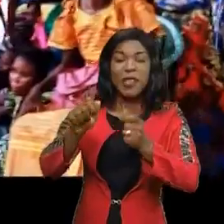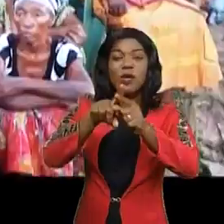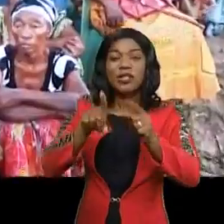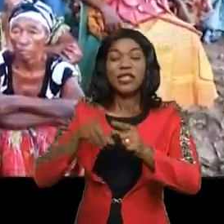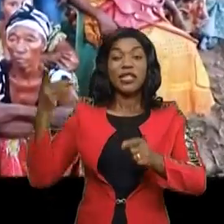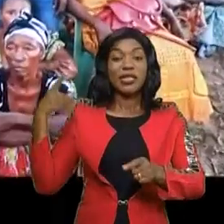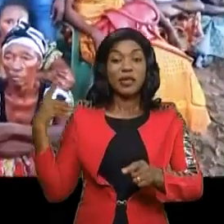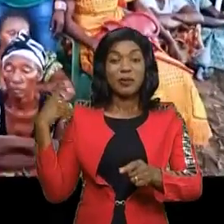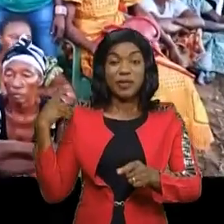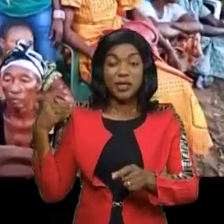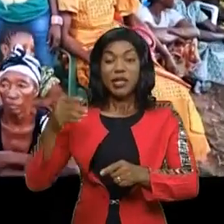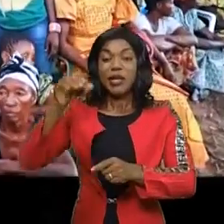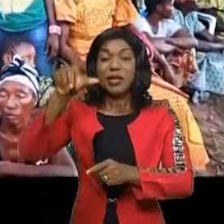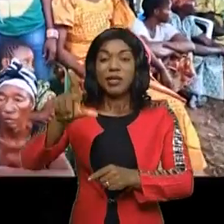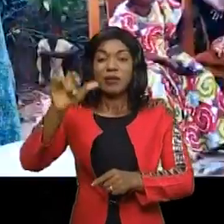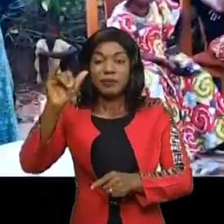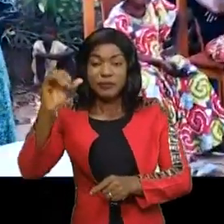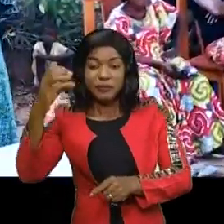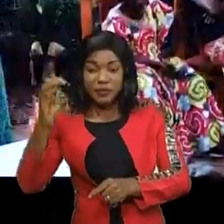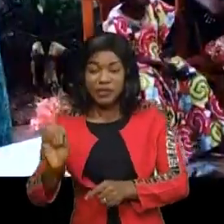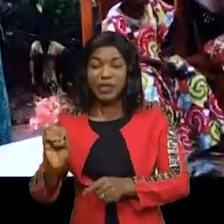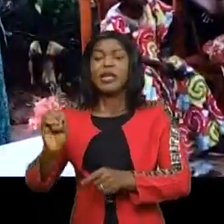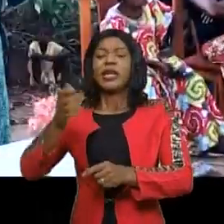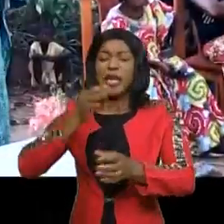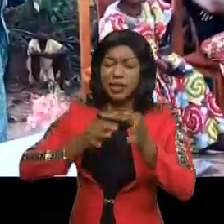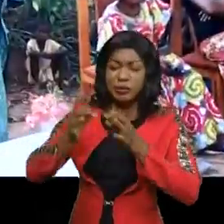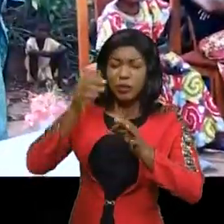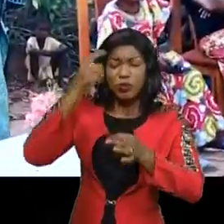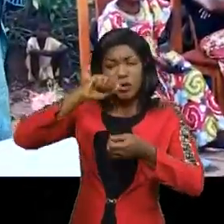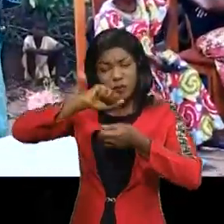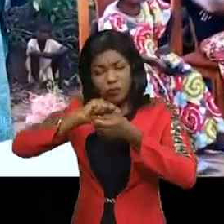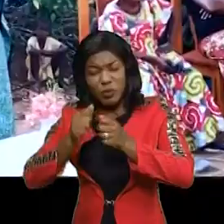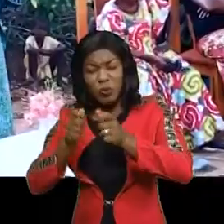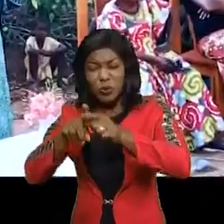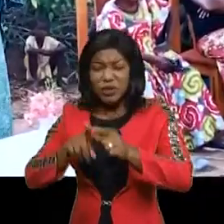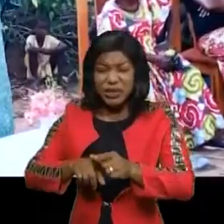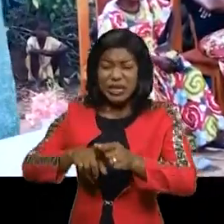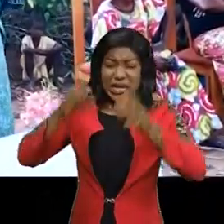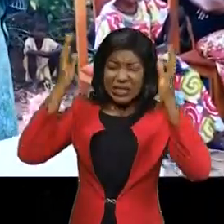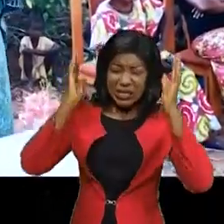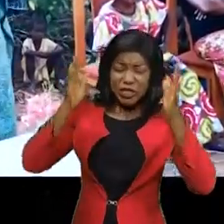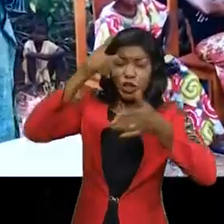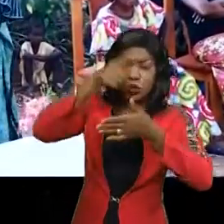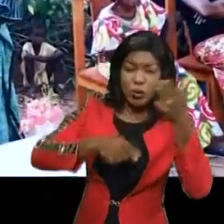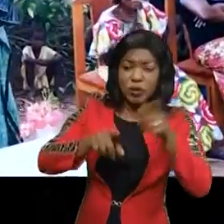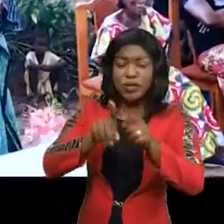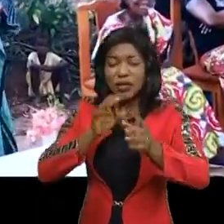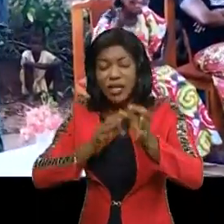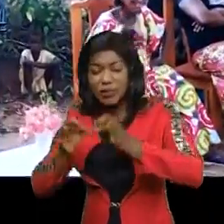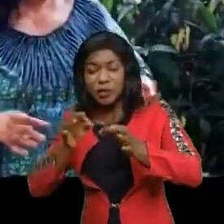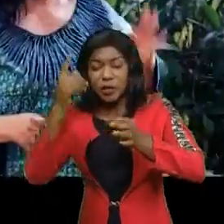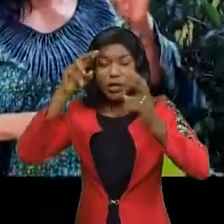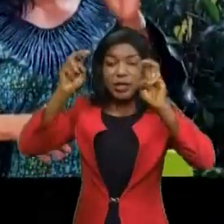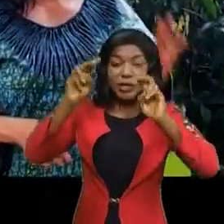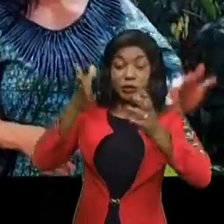la députée Lucie Kualela, sur le réel danger que présente cette maladie. L'oratrice a évoqué les thèmes de la Journée internationale